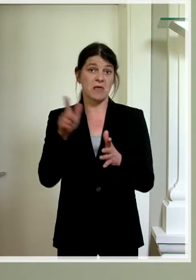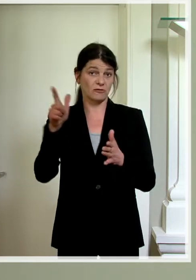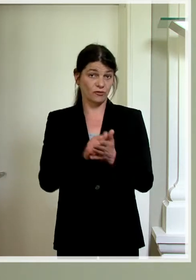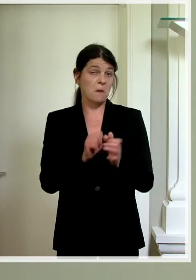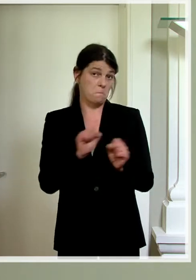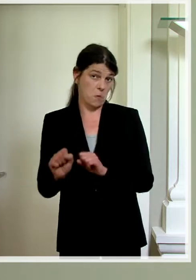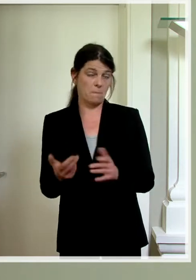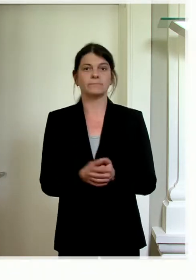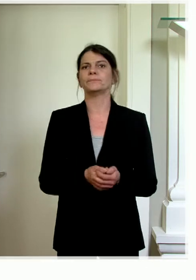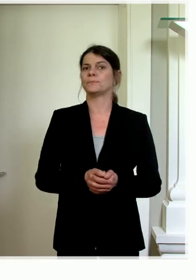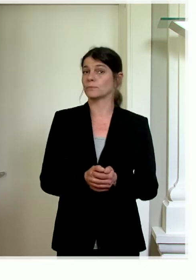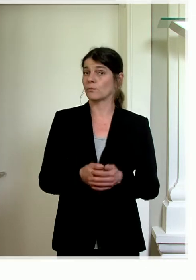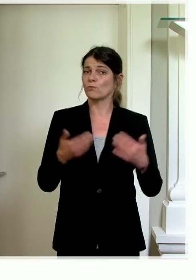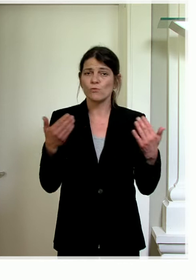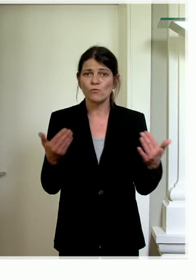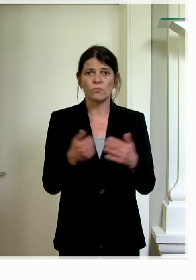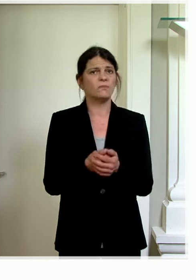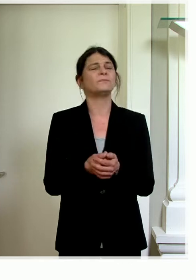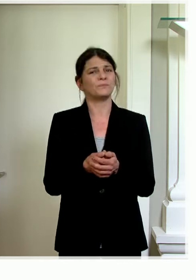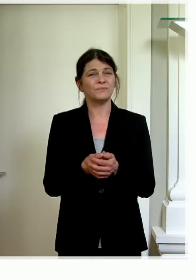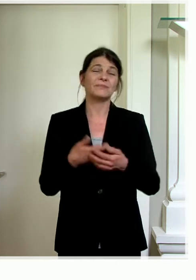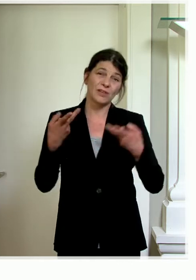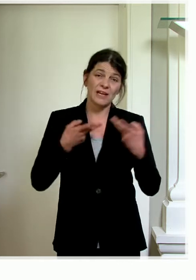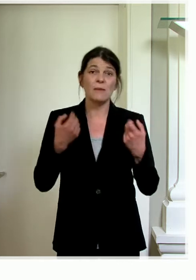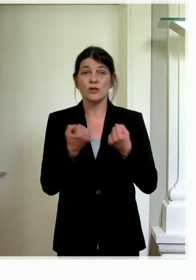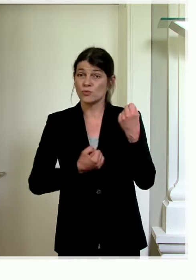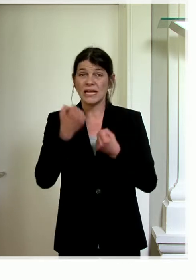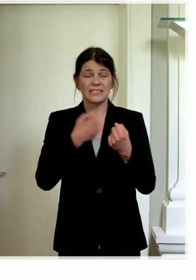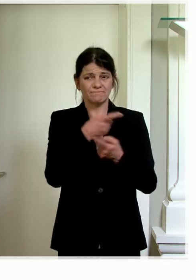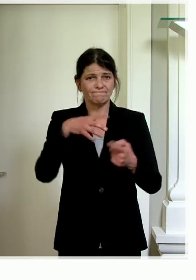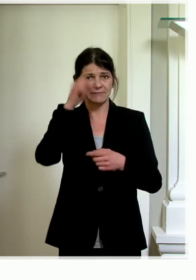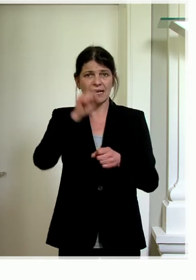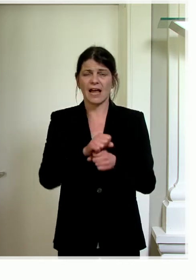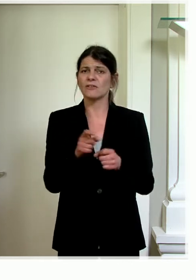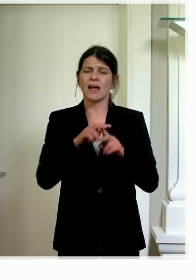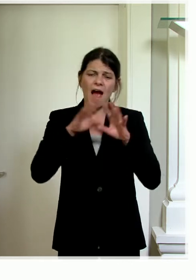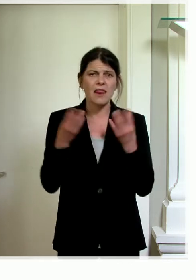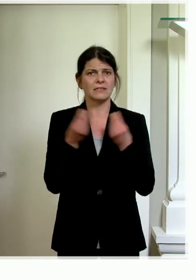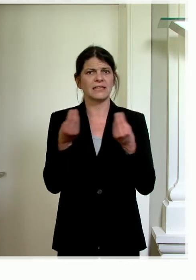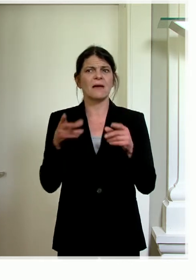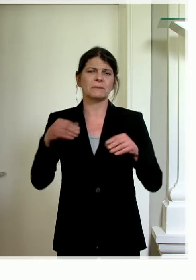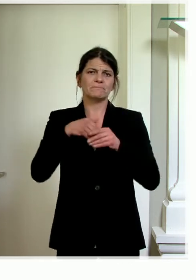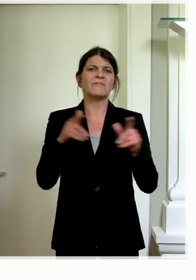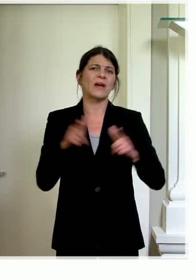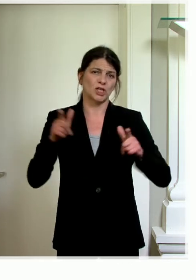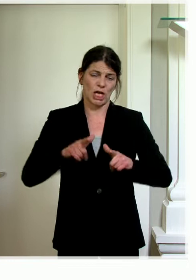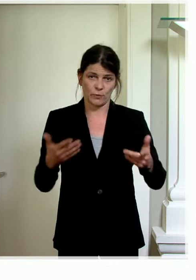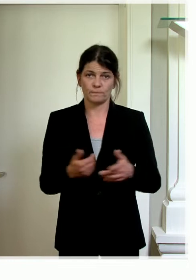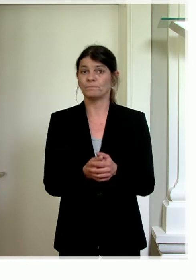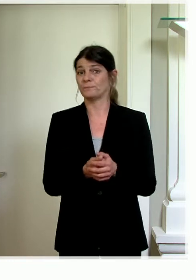möglich. Was wahrscheinlich am schwierigsten zu verstehen ist, sind die ganzen Sachen rund um die Veranstaltungen.